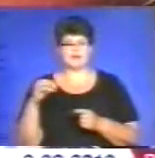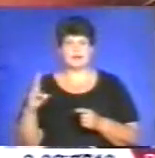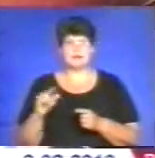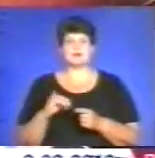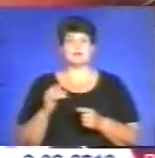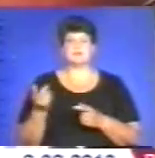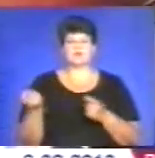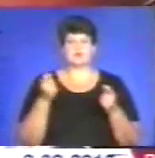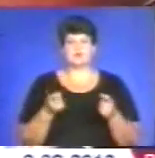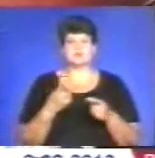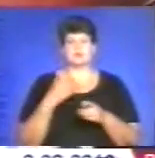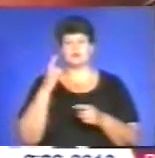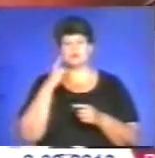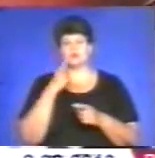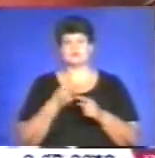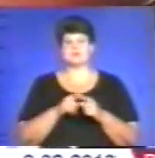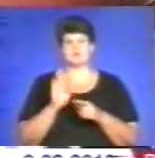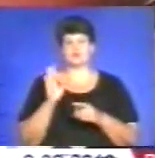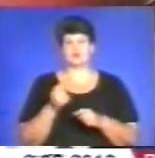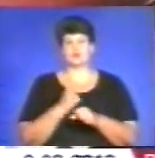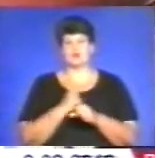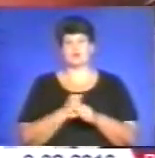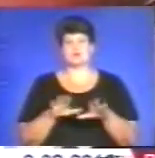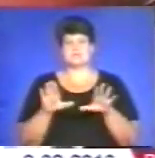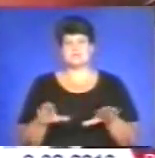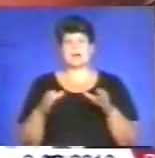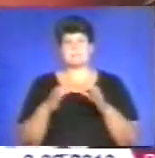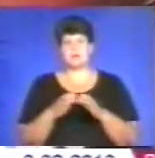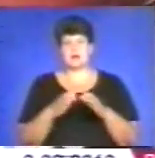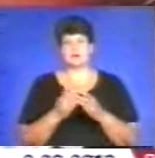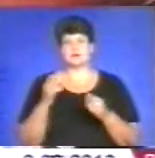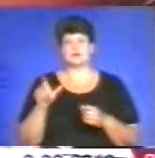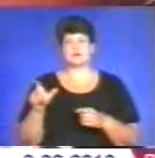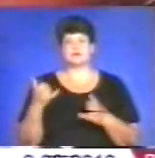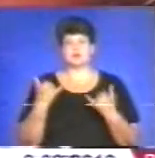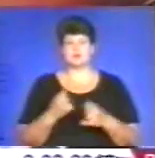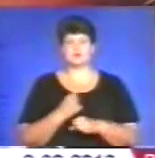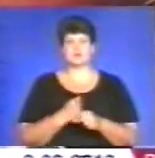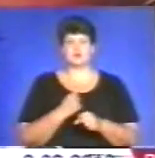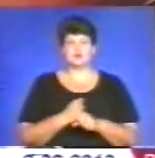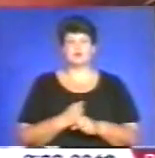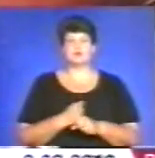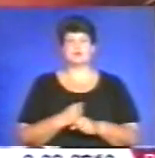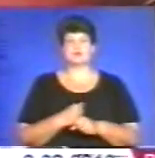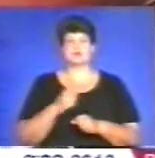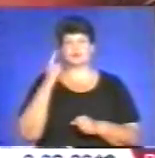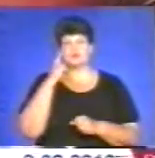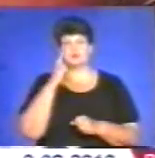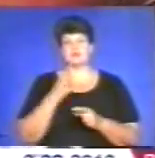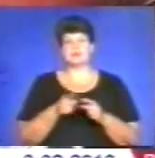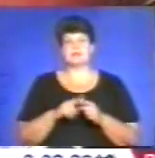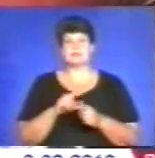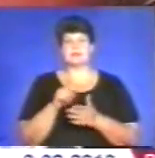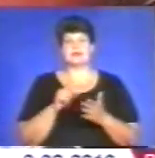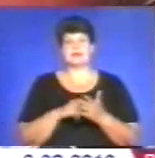знову ж таки і робочі місця, це і бригади, які сьогодні працюють. Це знову ж таки думають, що це питання